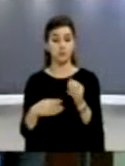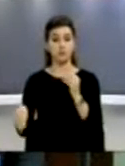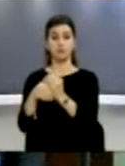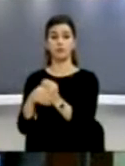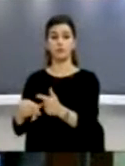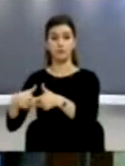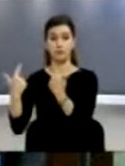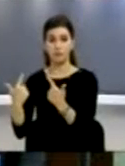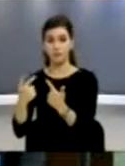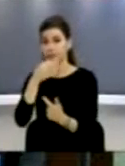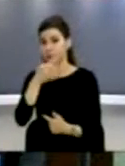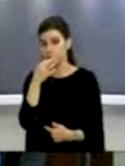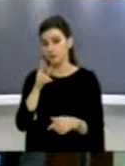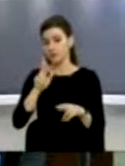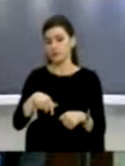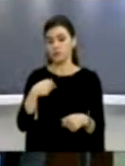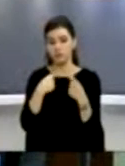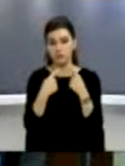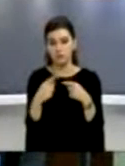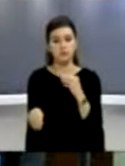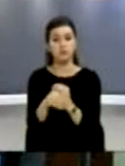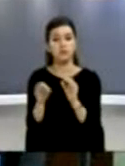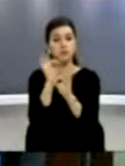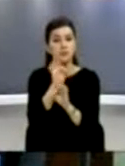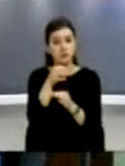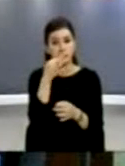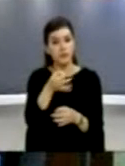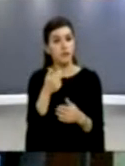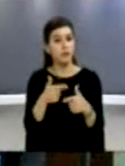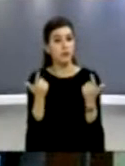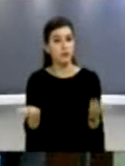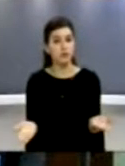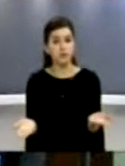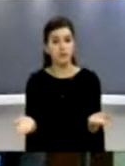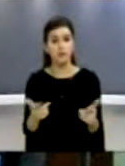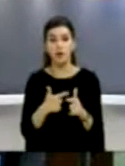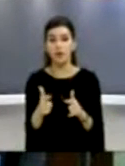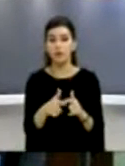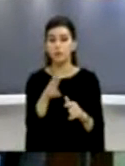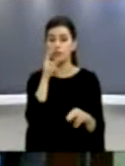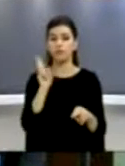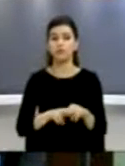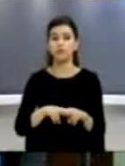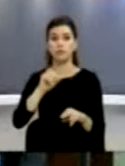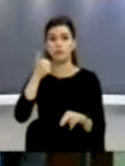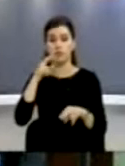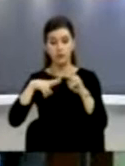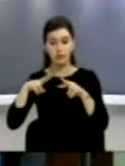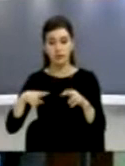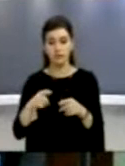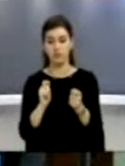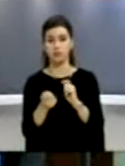arsuetimin do shta dhe do ta konsideronim, mirë po nuk në ka arë një arsuetim, sepse po kërkohet që të bët këndryshim që